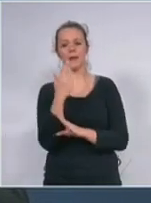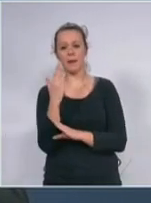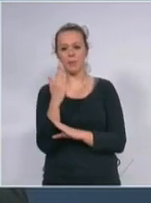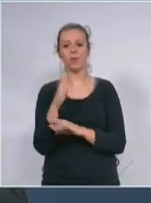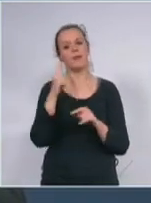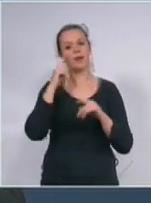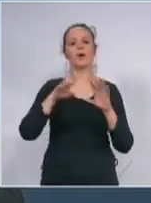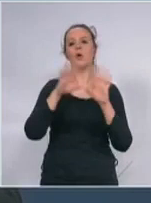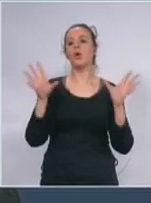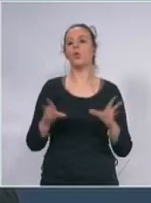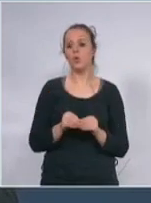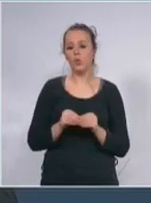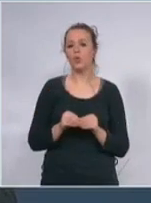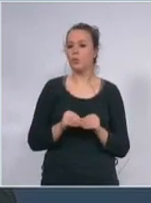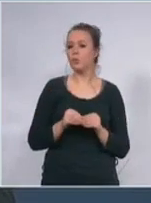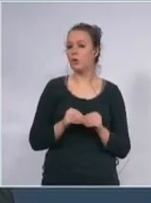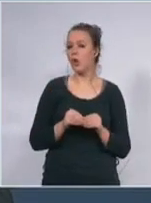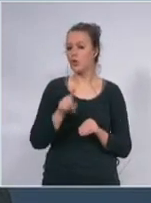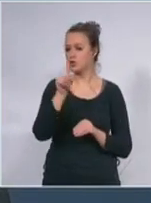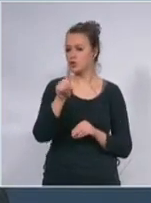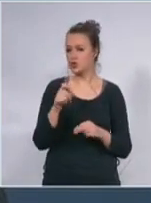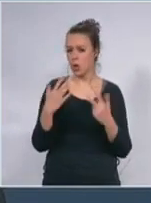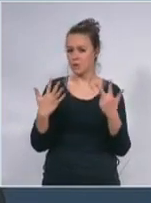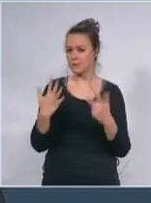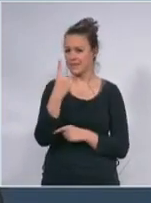ukupno 171 vedice, ako se ja ne varam,